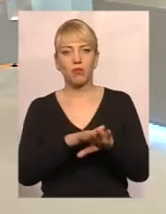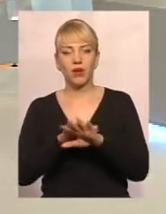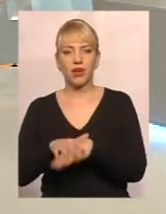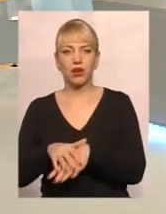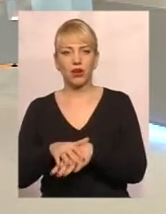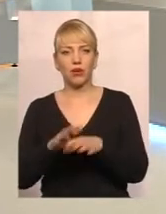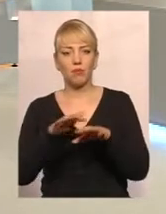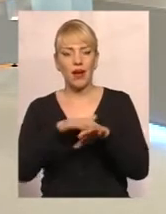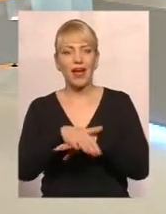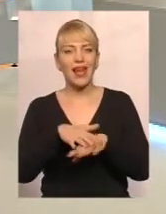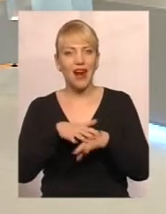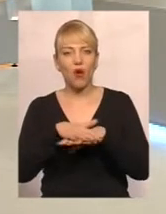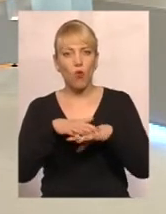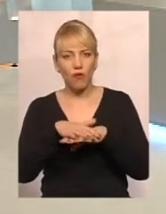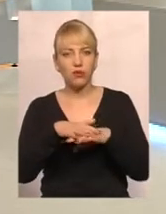субсидія?